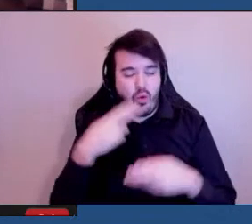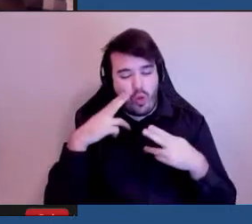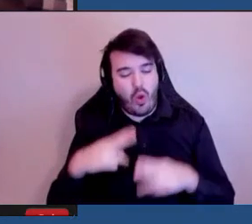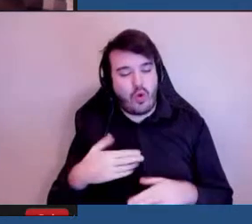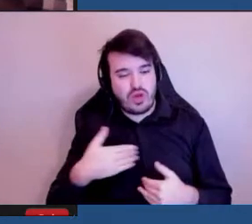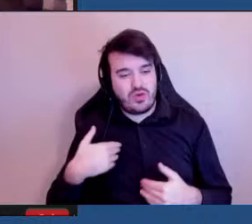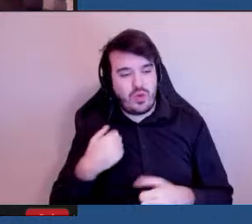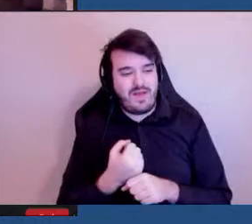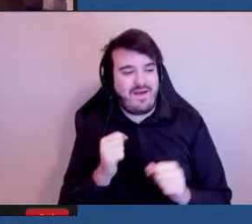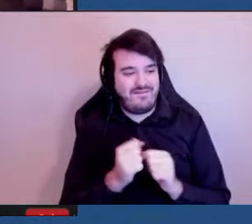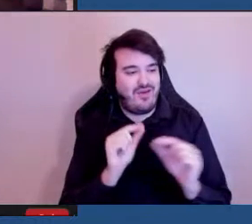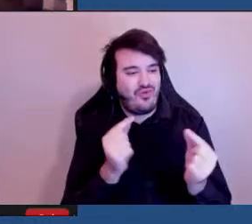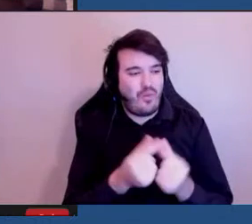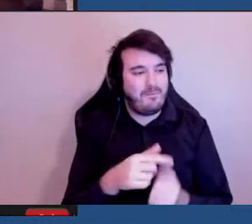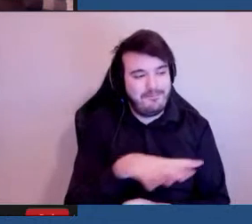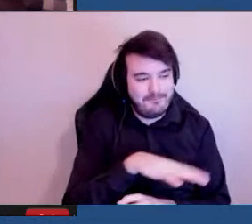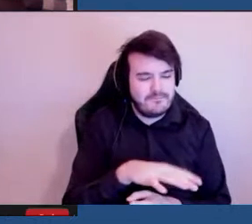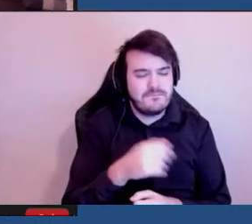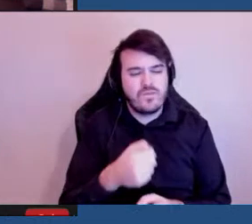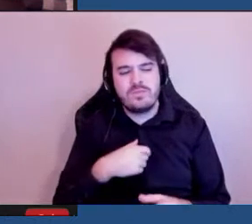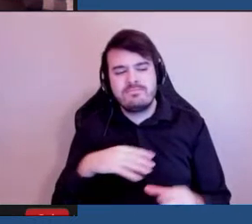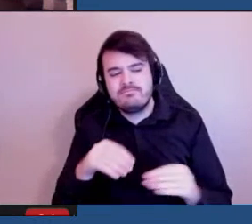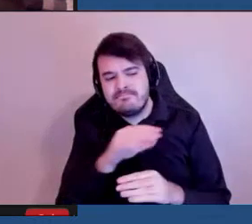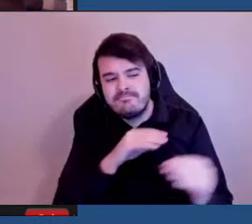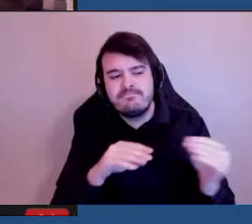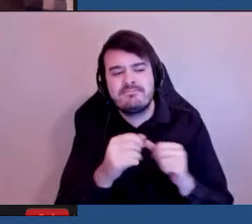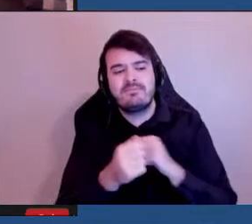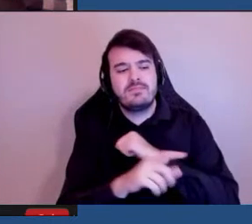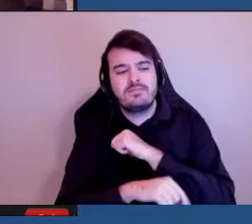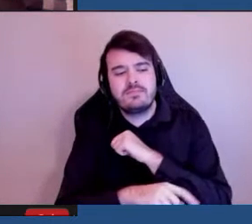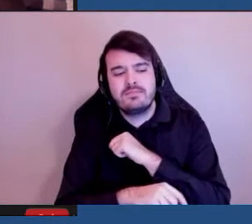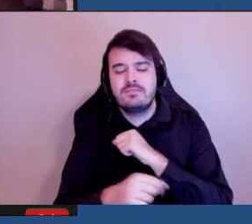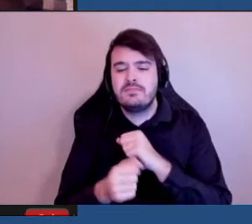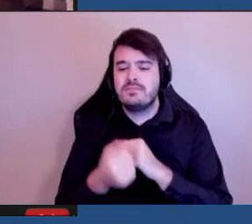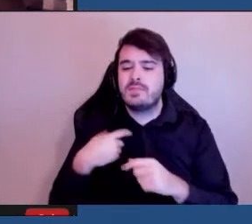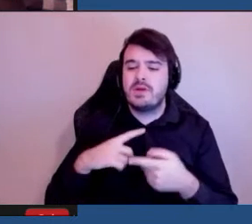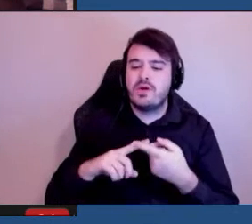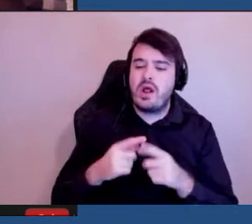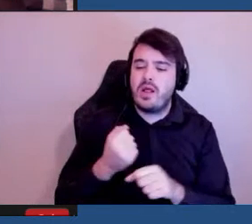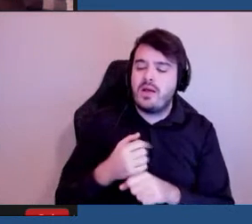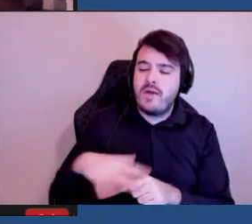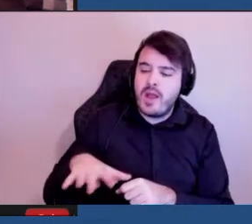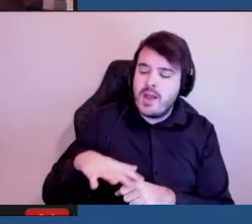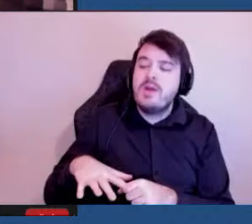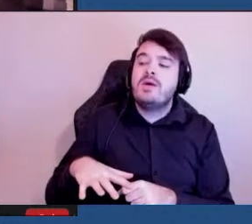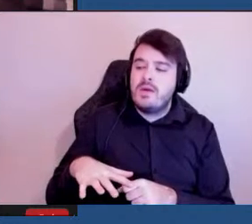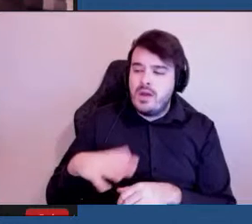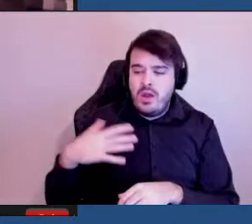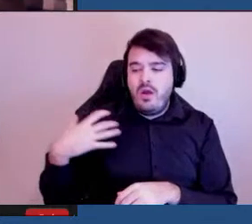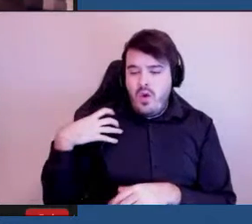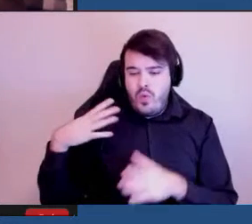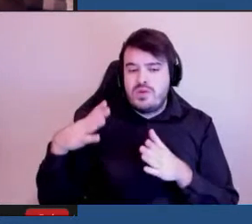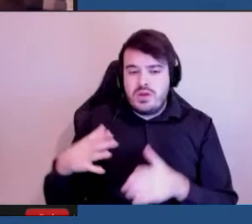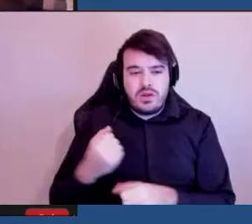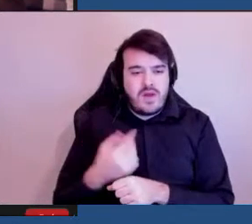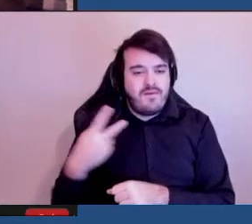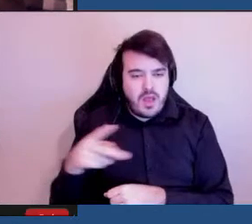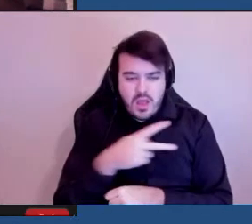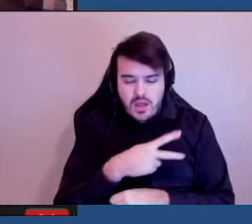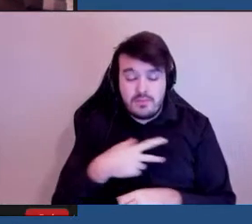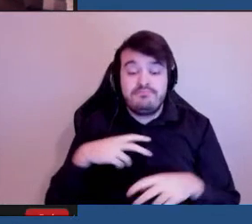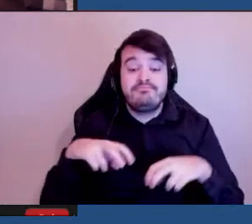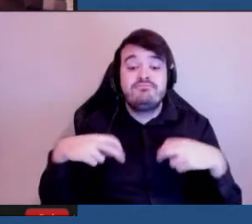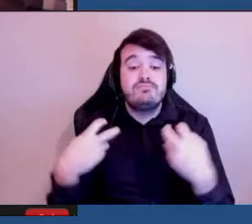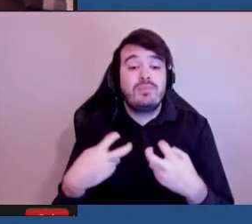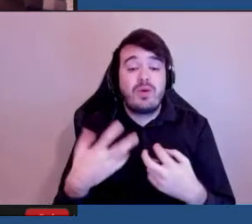groupe et de parler au personnel et à mes collègues conseillers de leur travail. Notre comité est